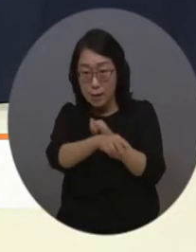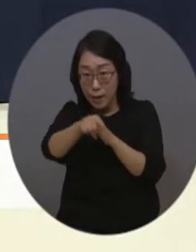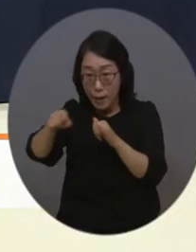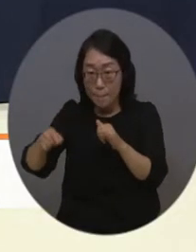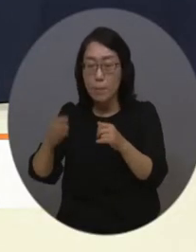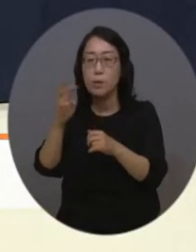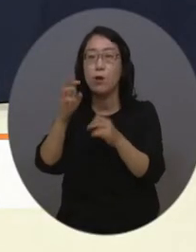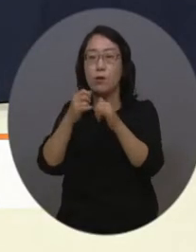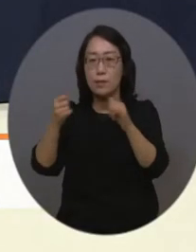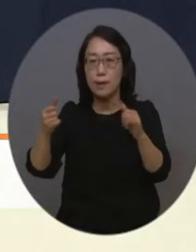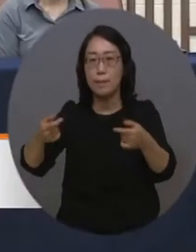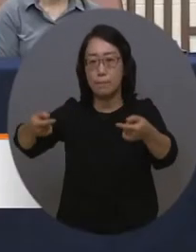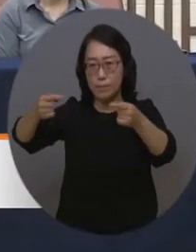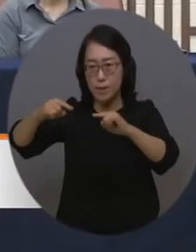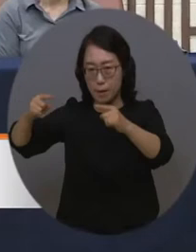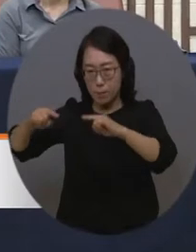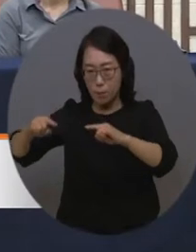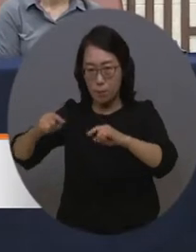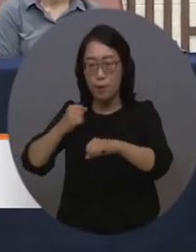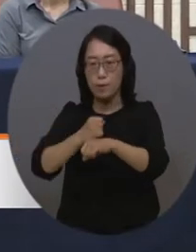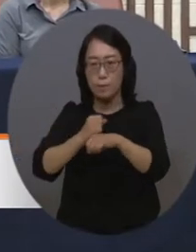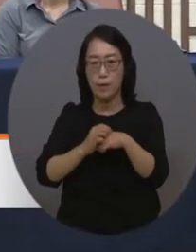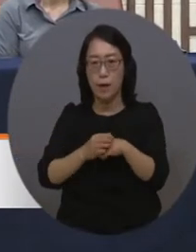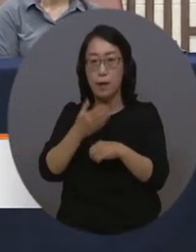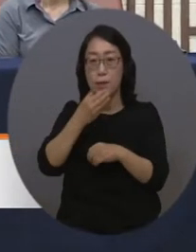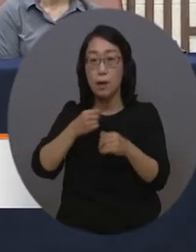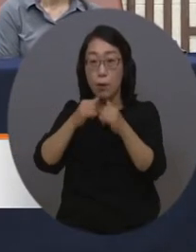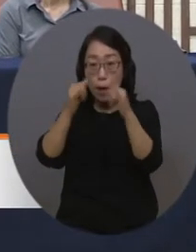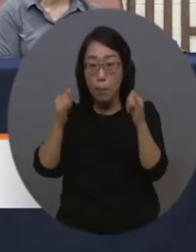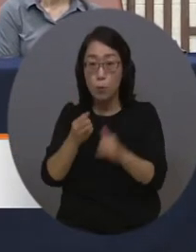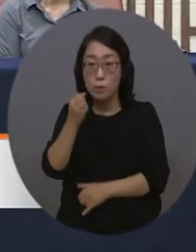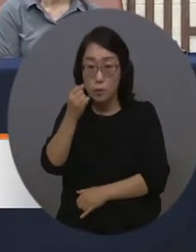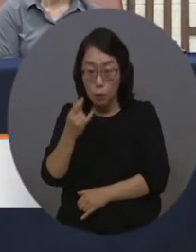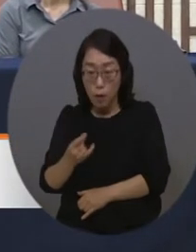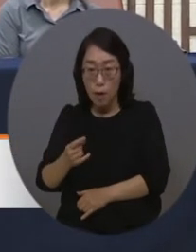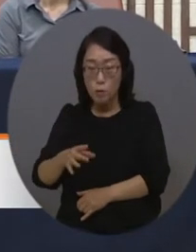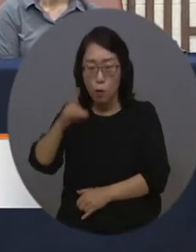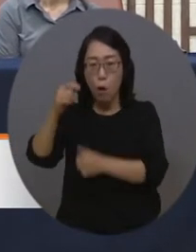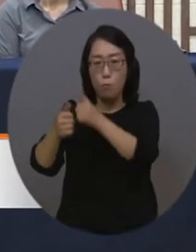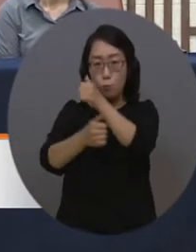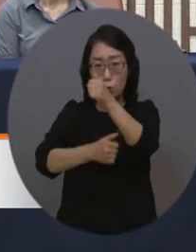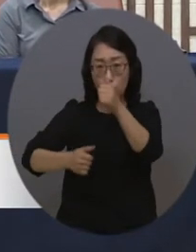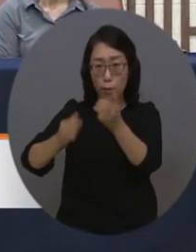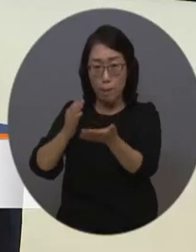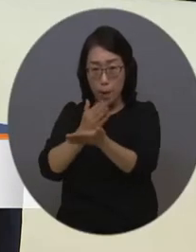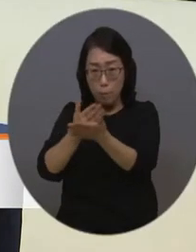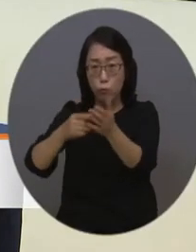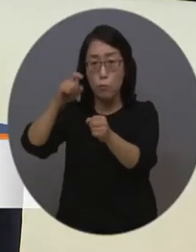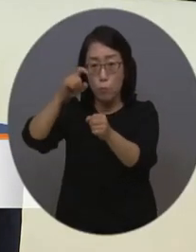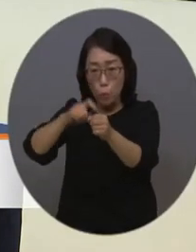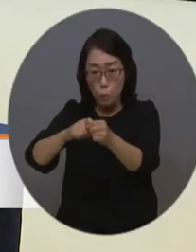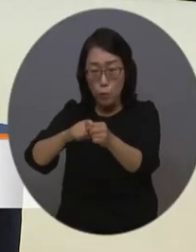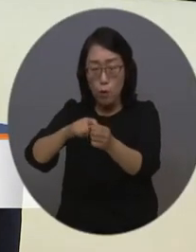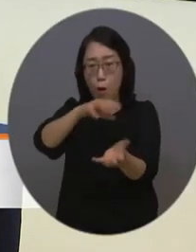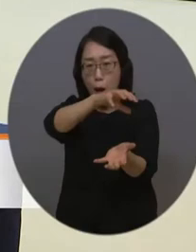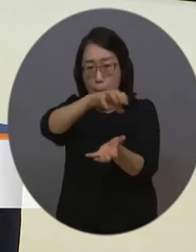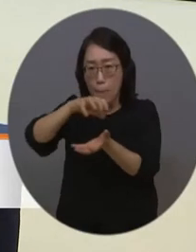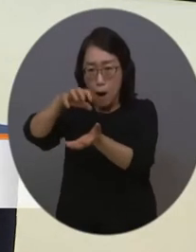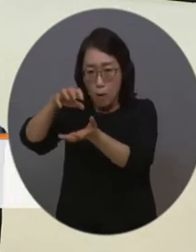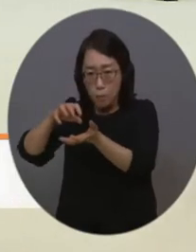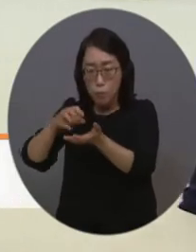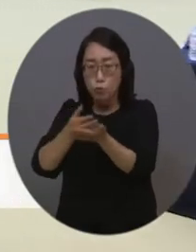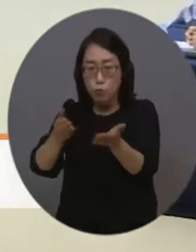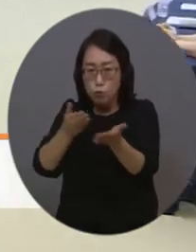구성됐습니다. 순천시 사회복지협의회가 최초로 배분위원회를 구성한 것은 후원 물품에 대한 공정성을